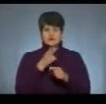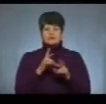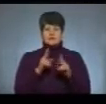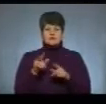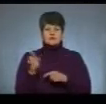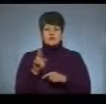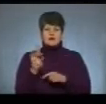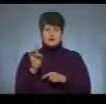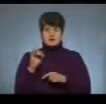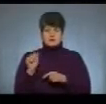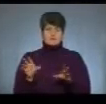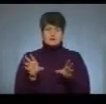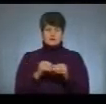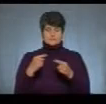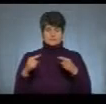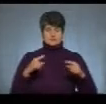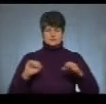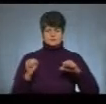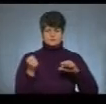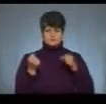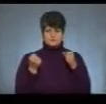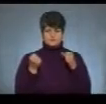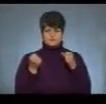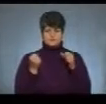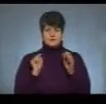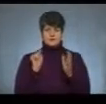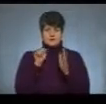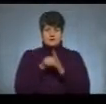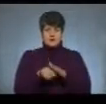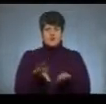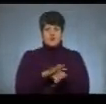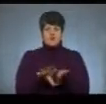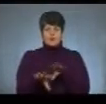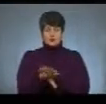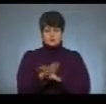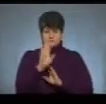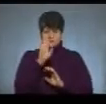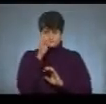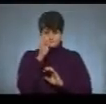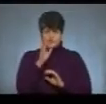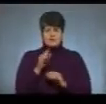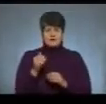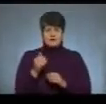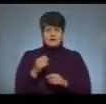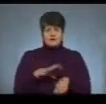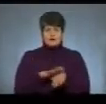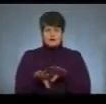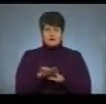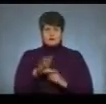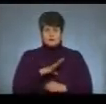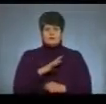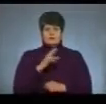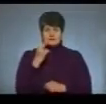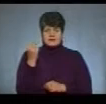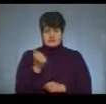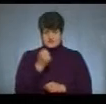Ярослав Гав'янець разом з іншими товаришами потрапляє у полон до сепаратистів. У неволі два тижні. Завдяки батькові його